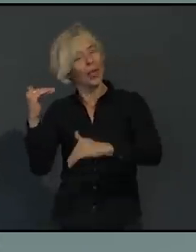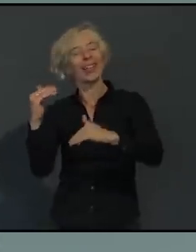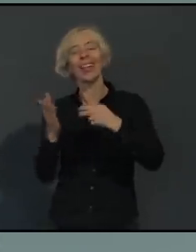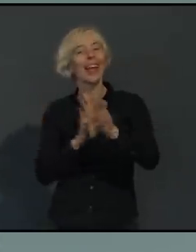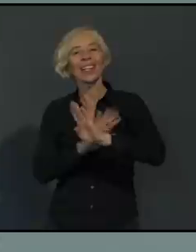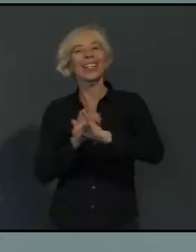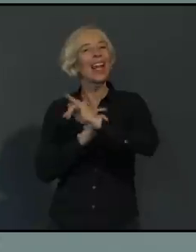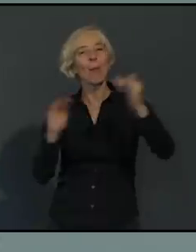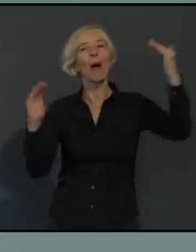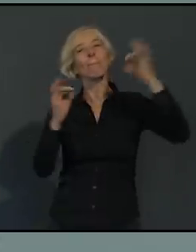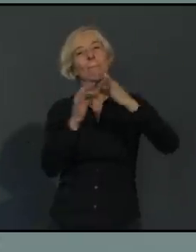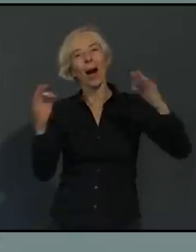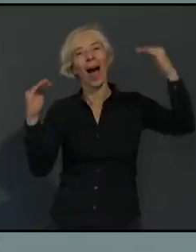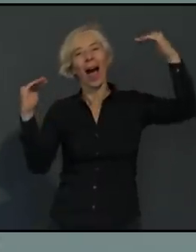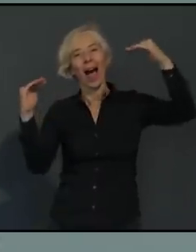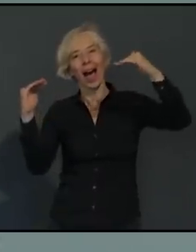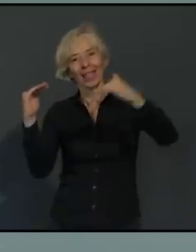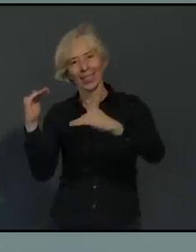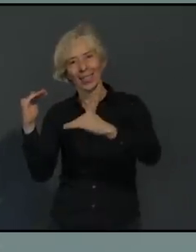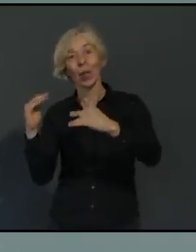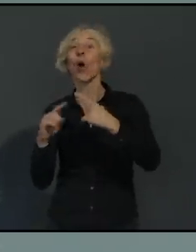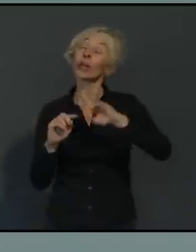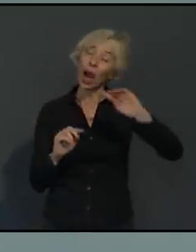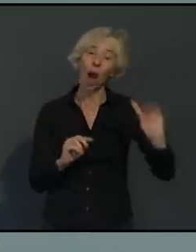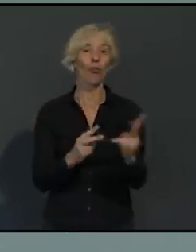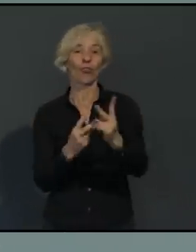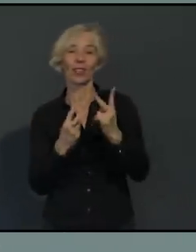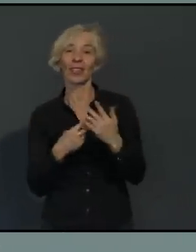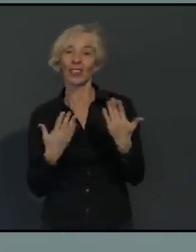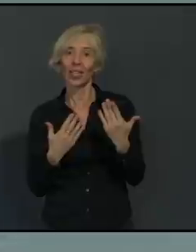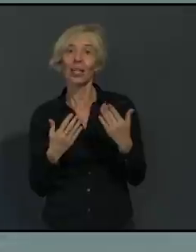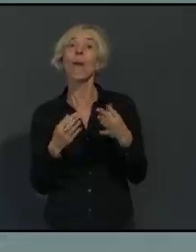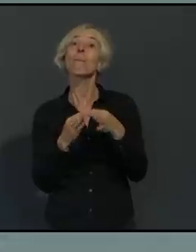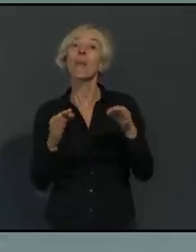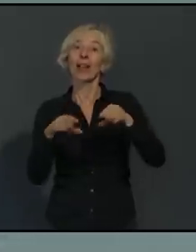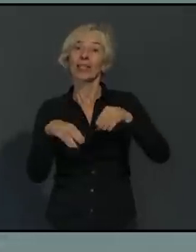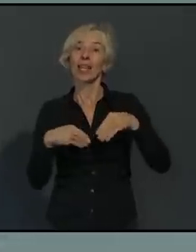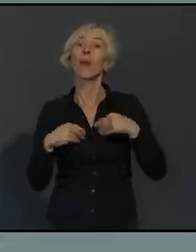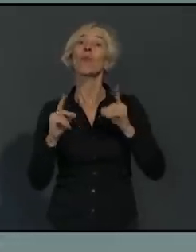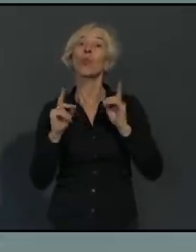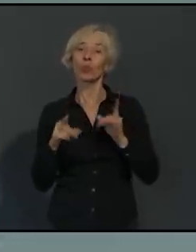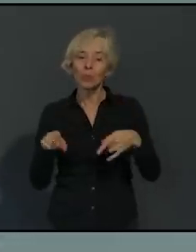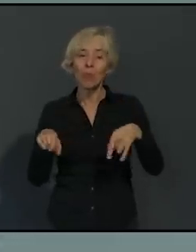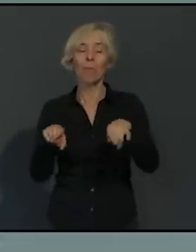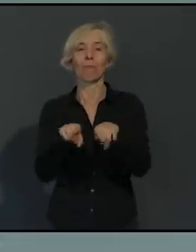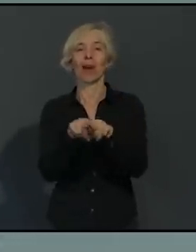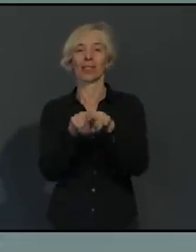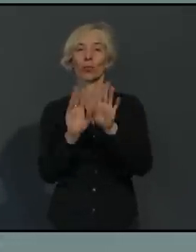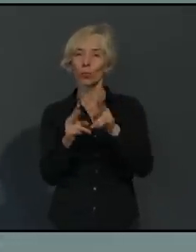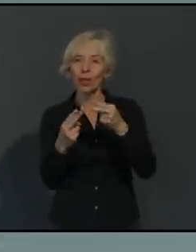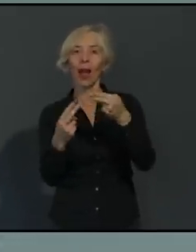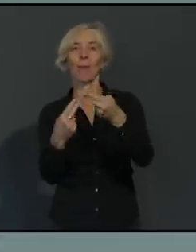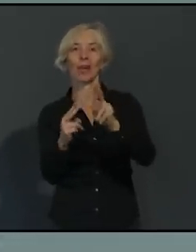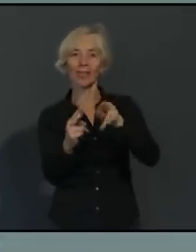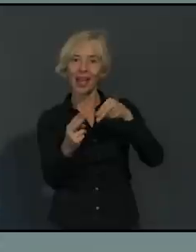immer um die Frage der Verhältnismäßigkeit. Das heißt also, gibt es ein milderes Mittel, um den Zweck,